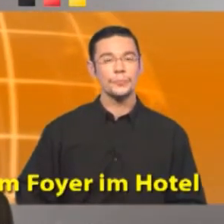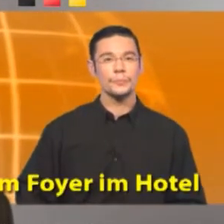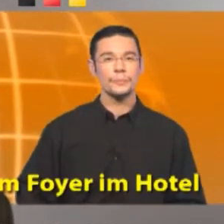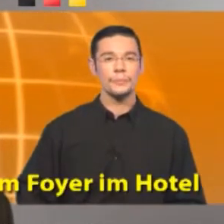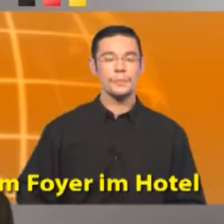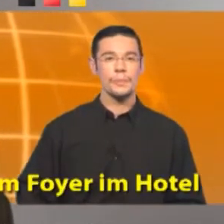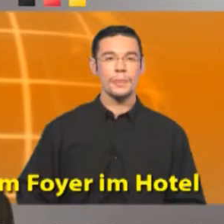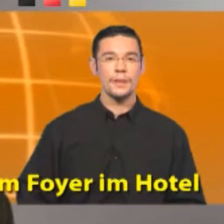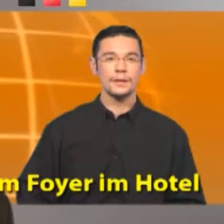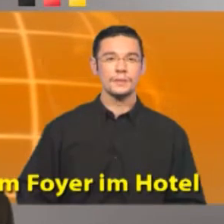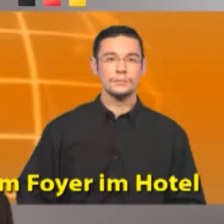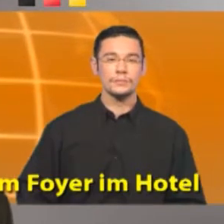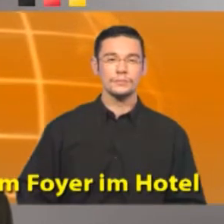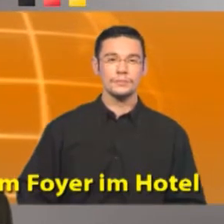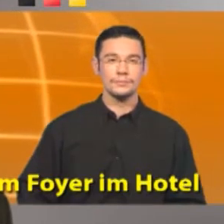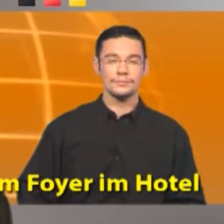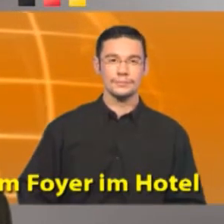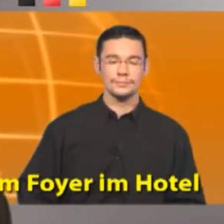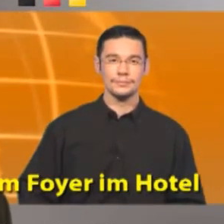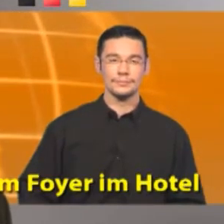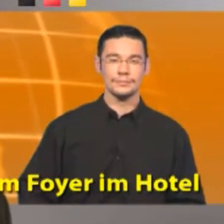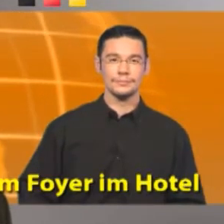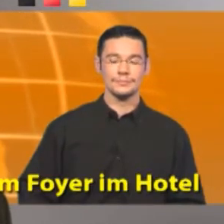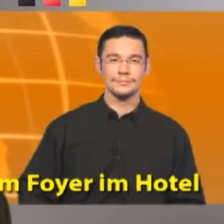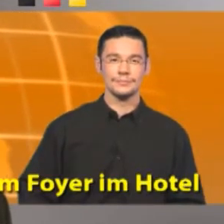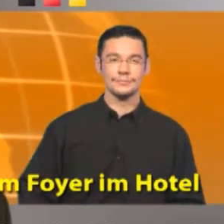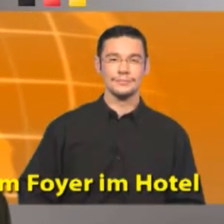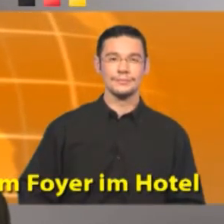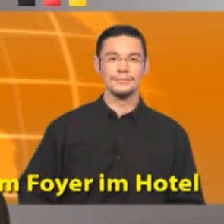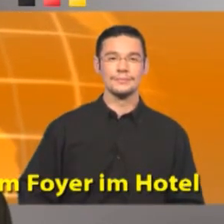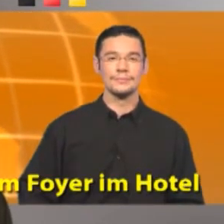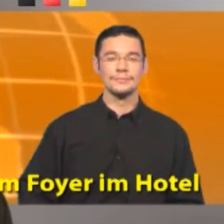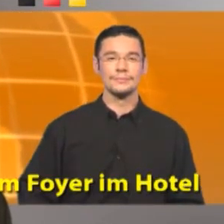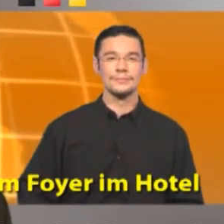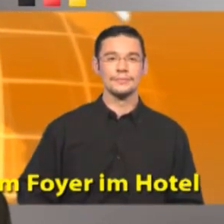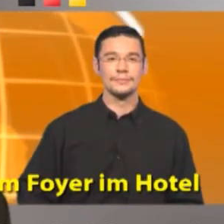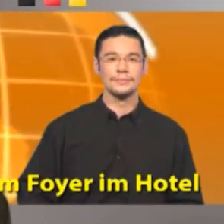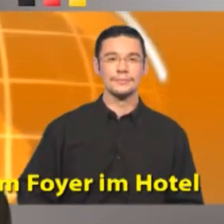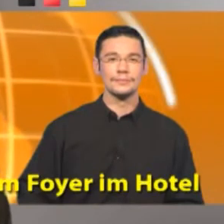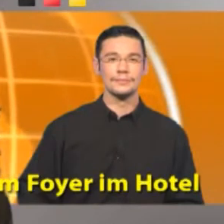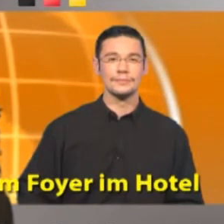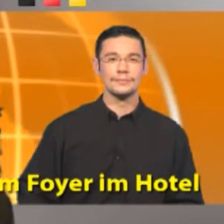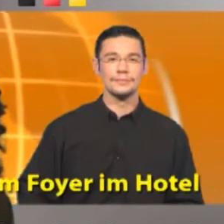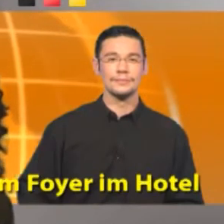Del Vestibulo del Hotel Del Vestibulo del Hotel